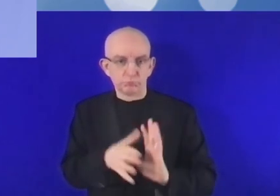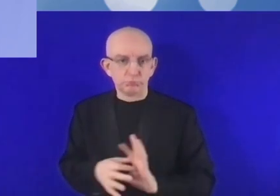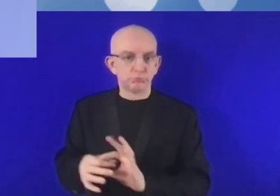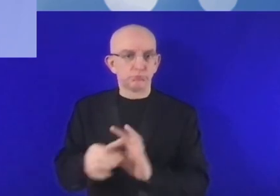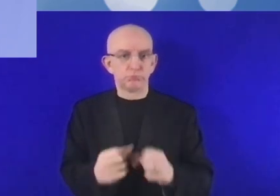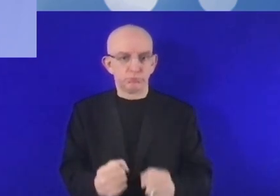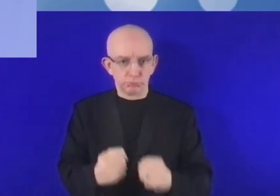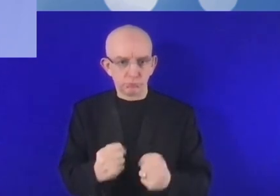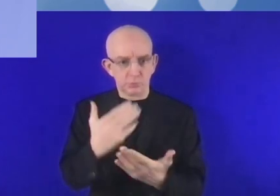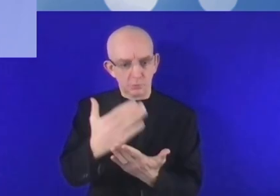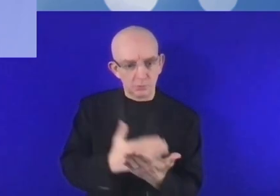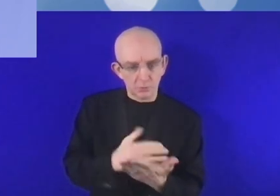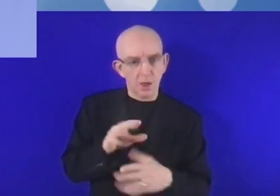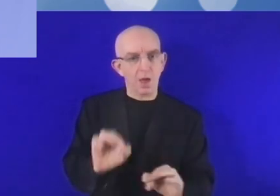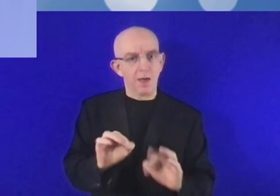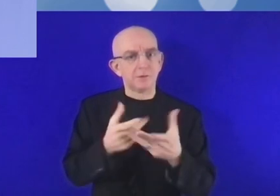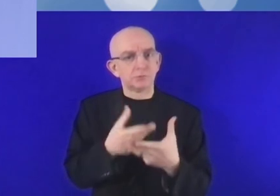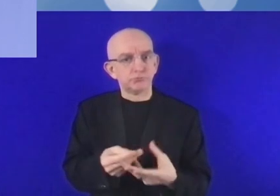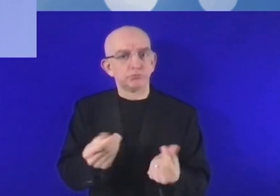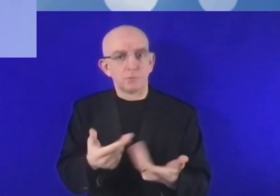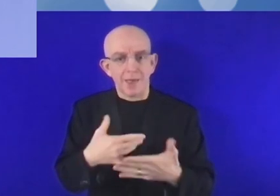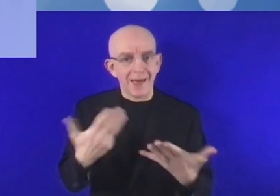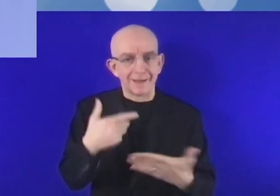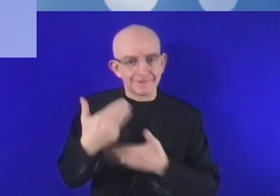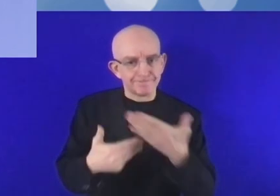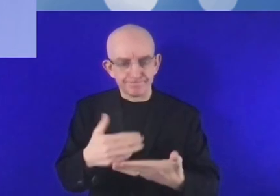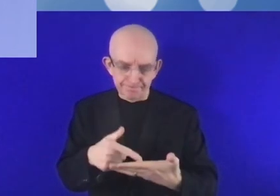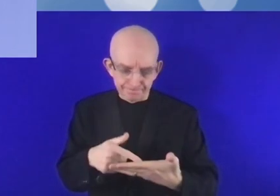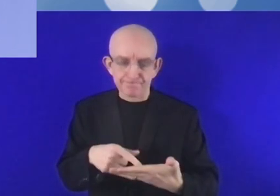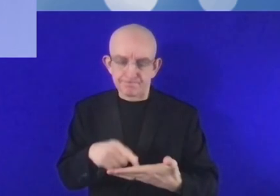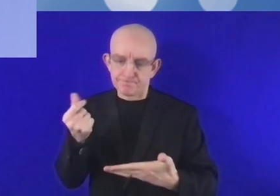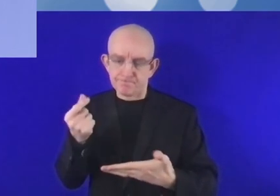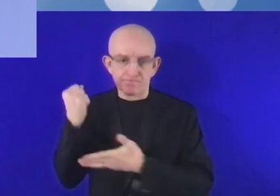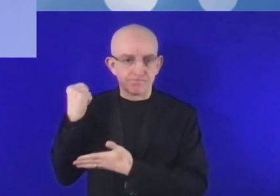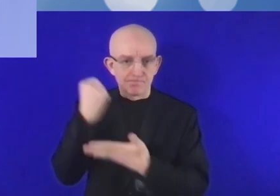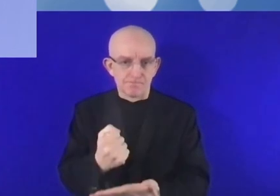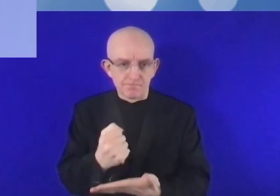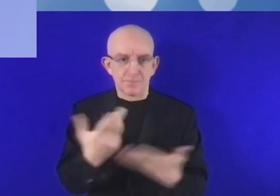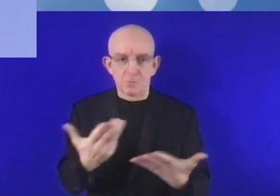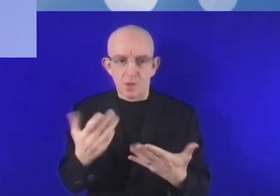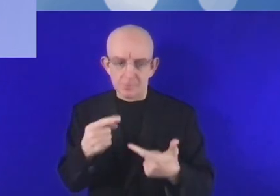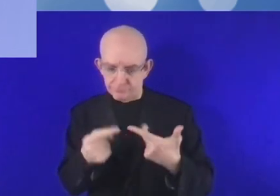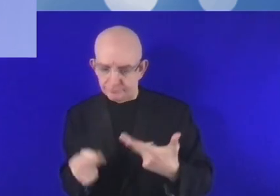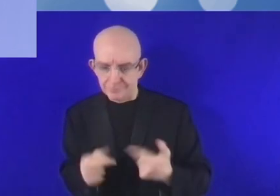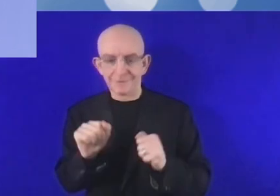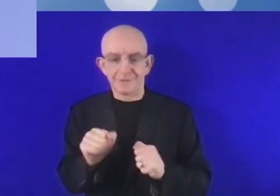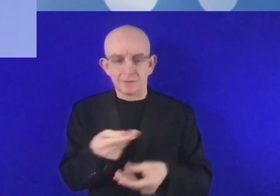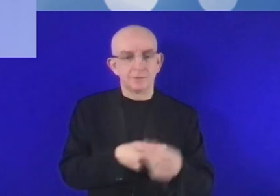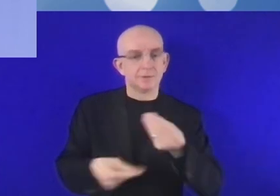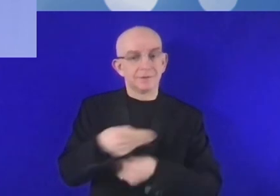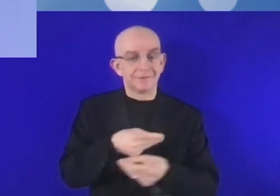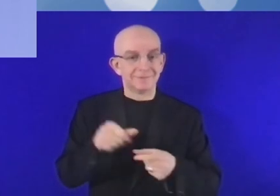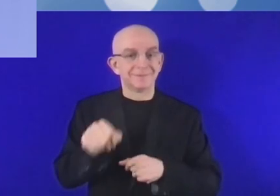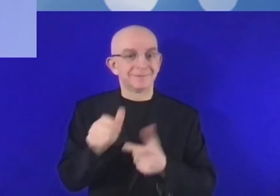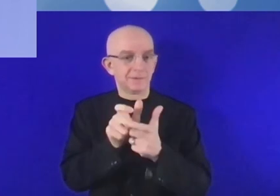Tout cela exige une approche multilatérale. Lors de la mise en application de nouveaux